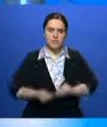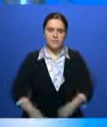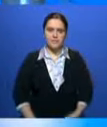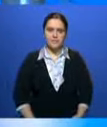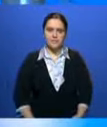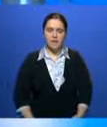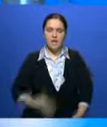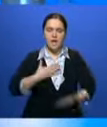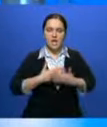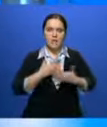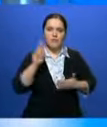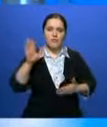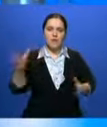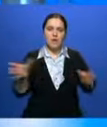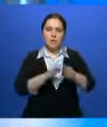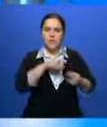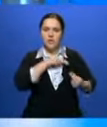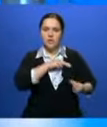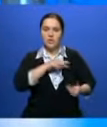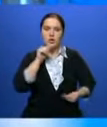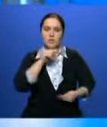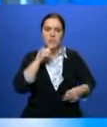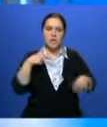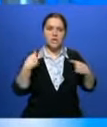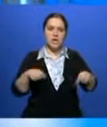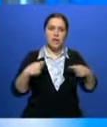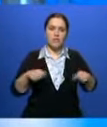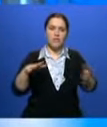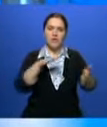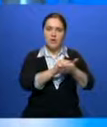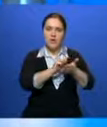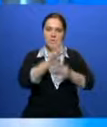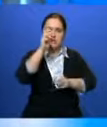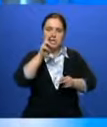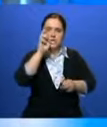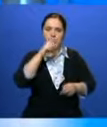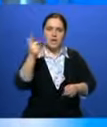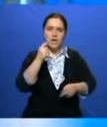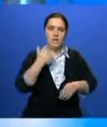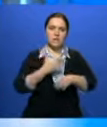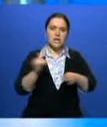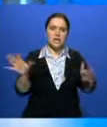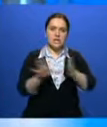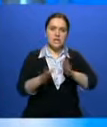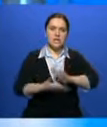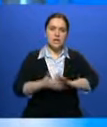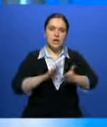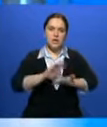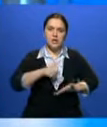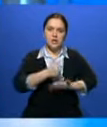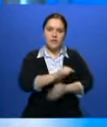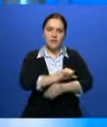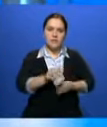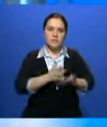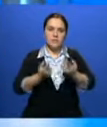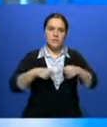Активизировать двустороннее сотрудничество в экономике, торговле и инвестициях в нефтегазовой отрасли и энергетике договорились главы